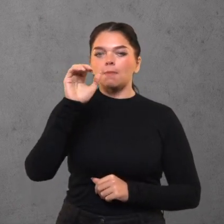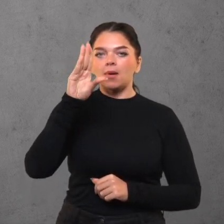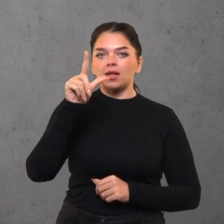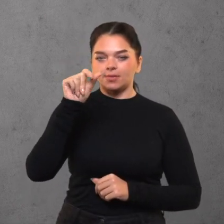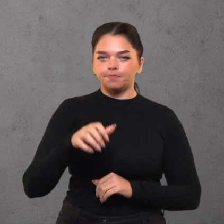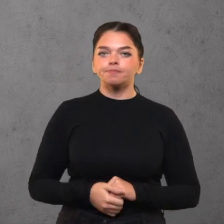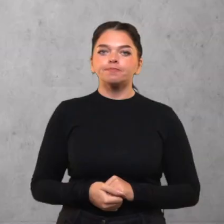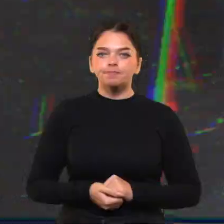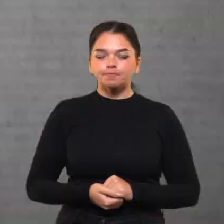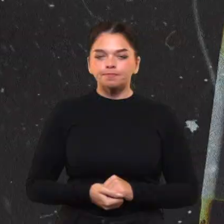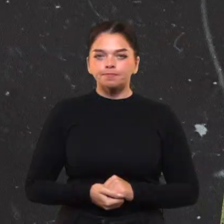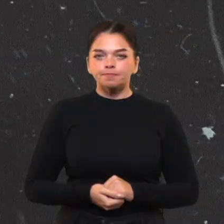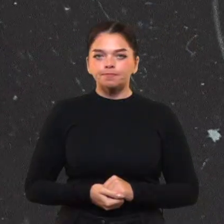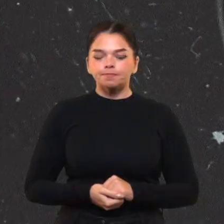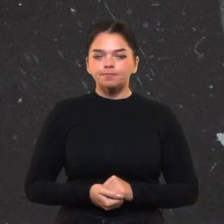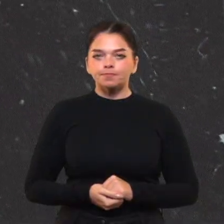nuotabene.